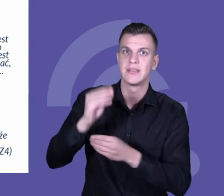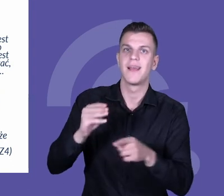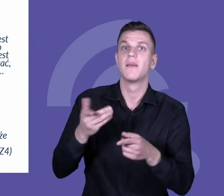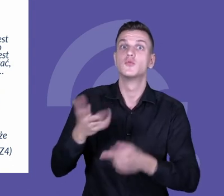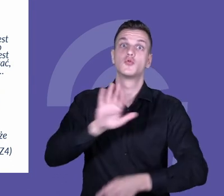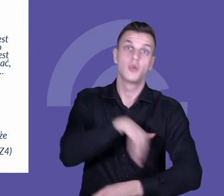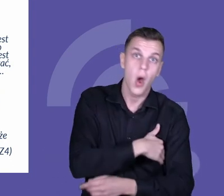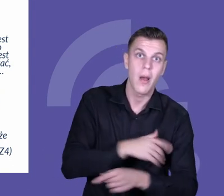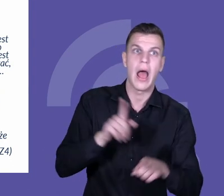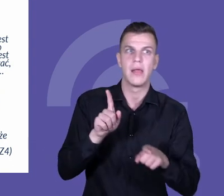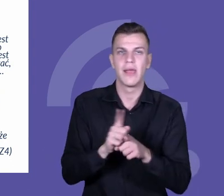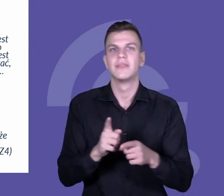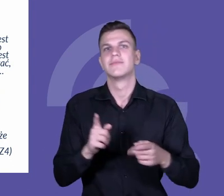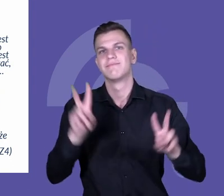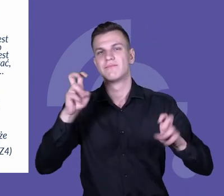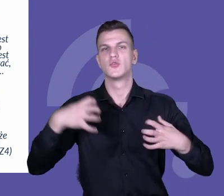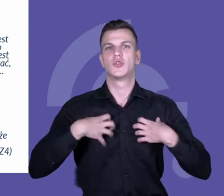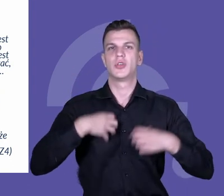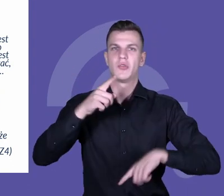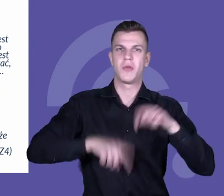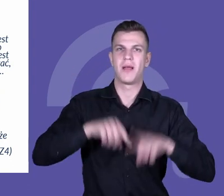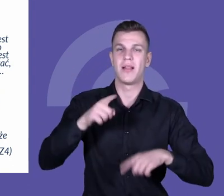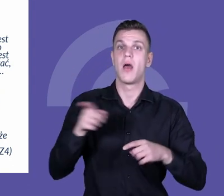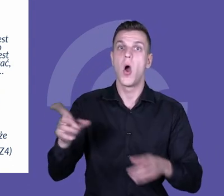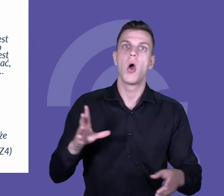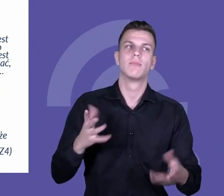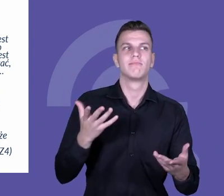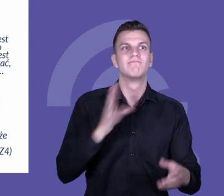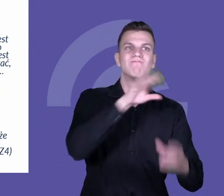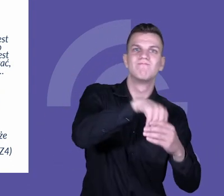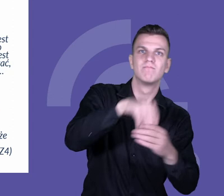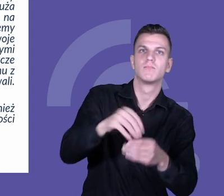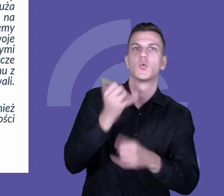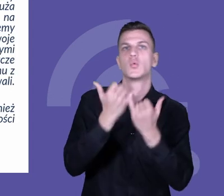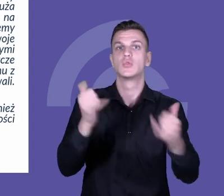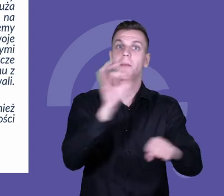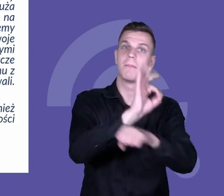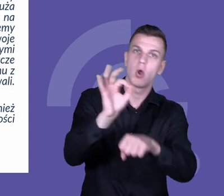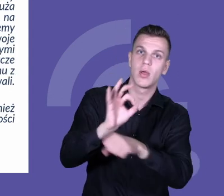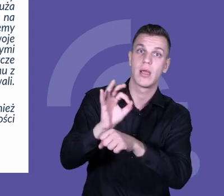pozaszkolnych. Włączanie się różne inicjatywy również ogólnoszkolne i pozaszkolne.